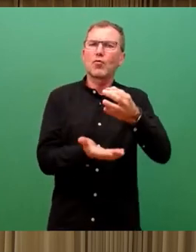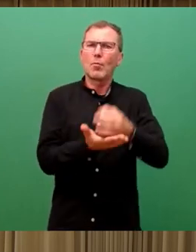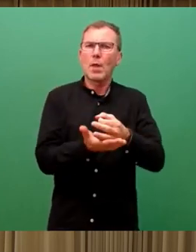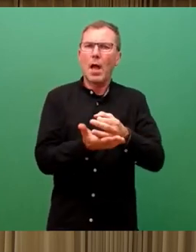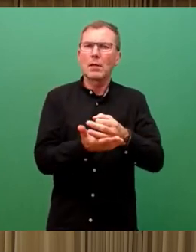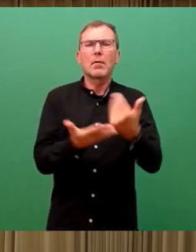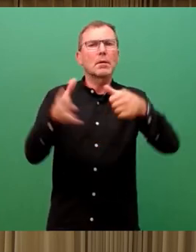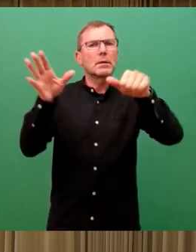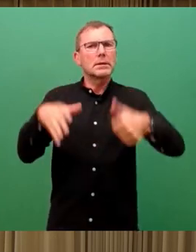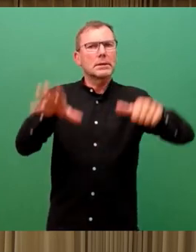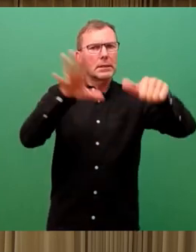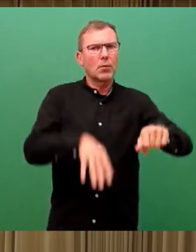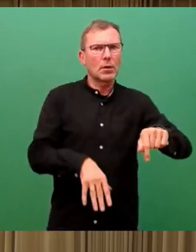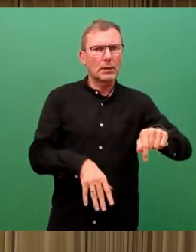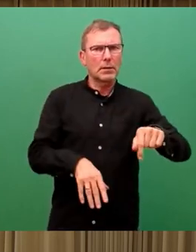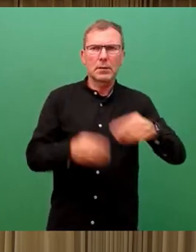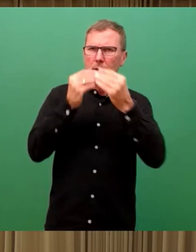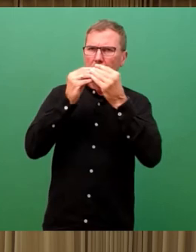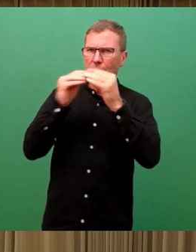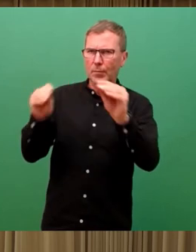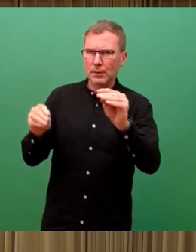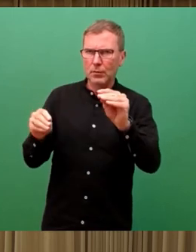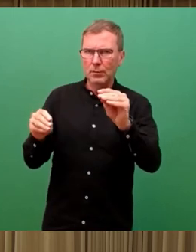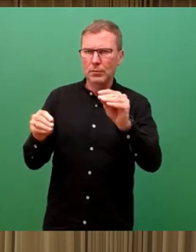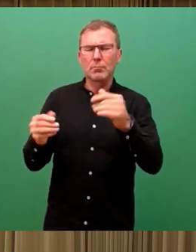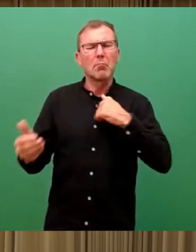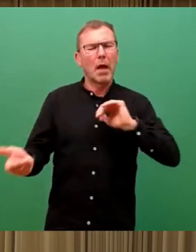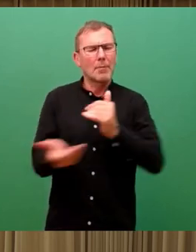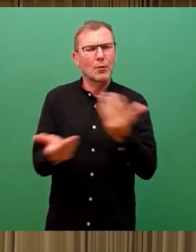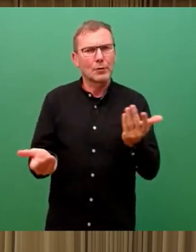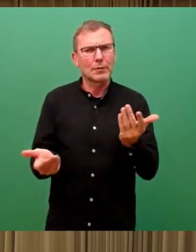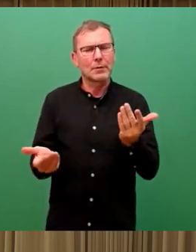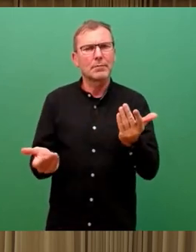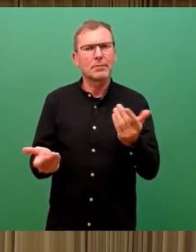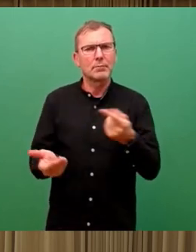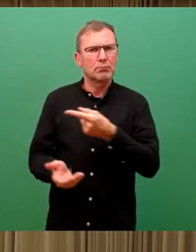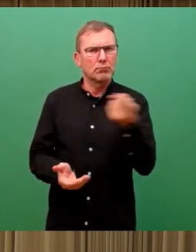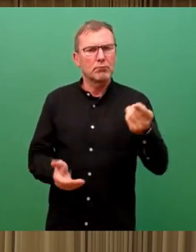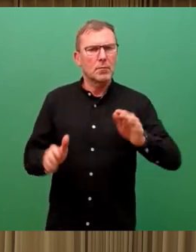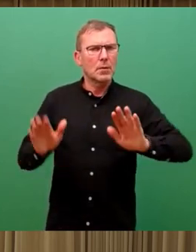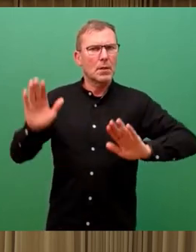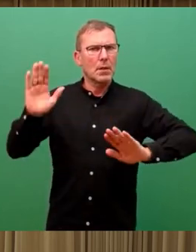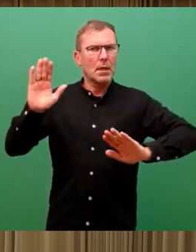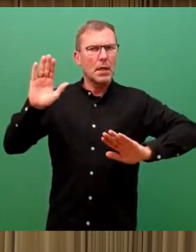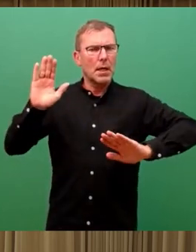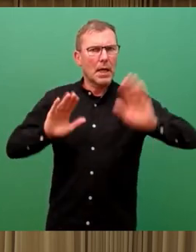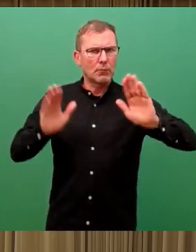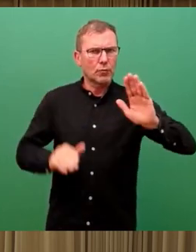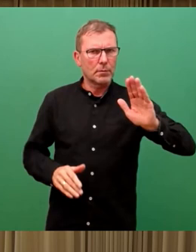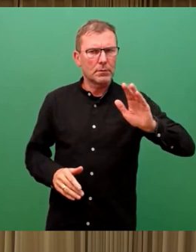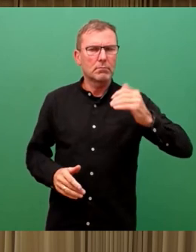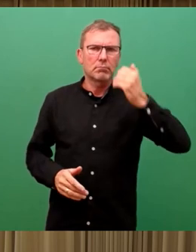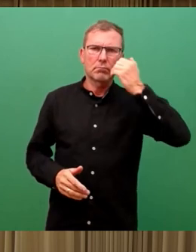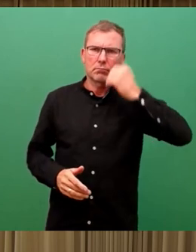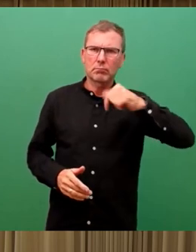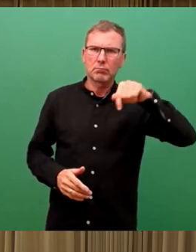sechs Monate, mal dann zu informieren. Ich mache es mal ein bisschen abgekürzt. Wir müssen es ja nochmal ein genauen Wortlaut mit hergeben, sodass wir es dann